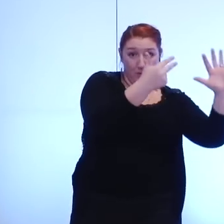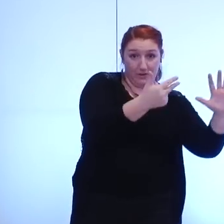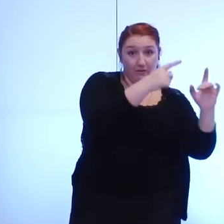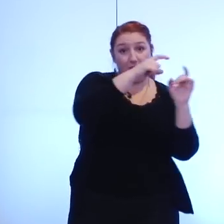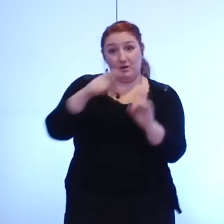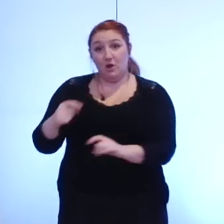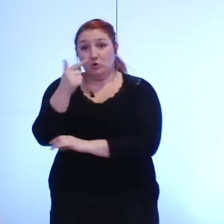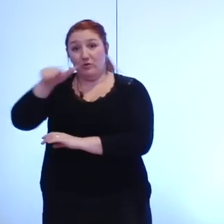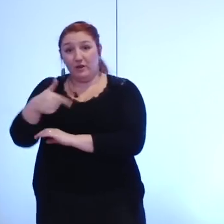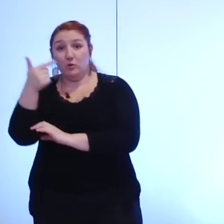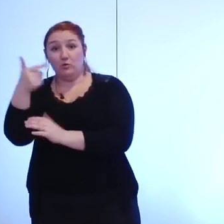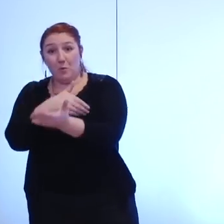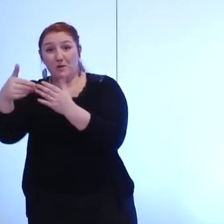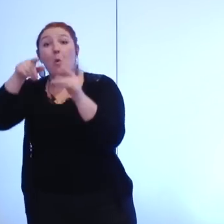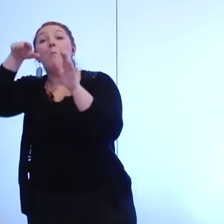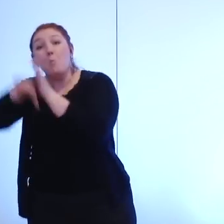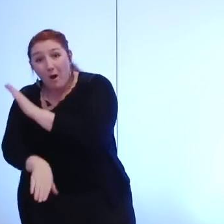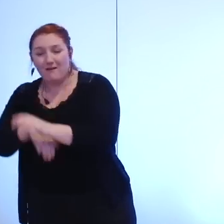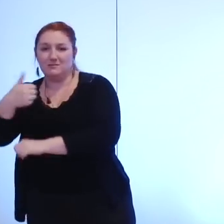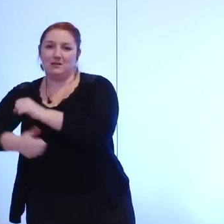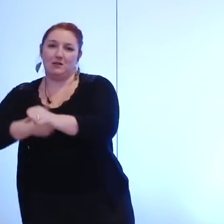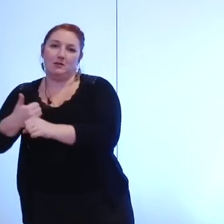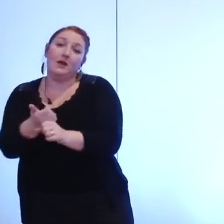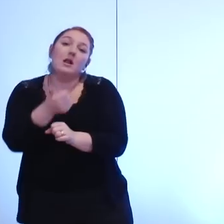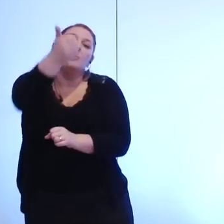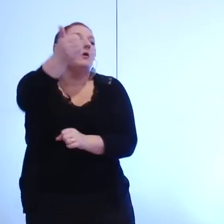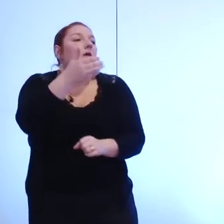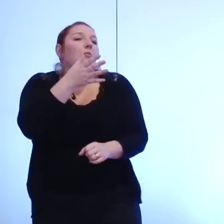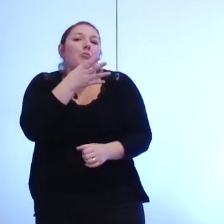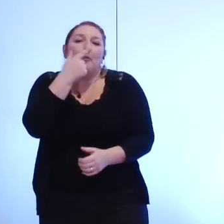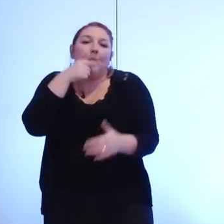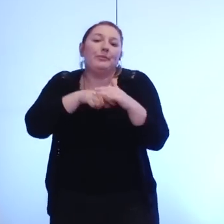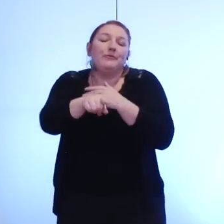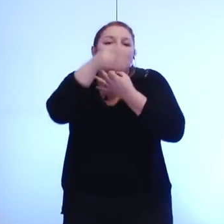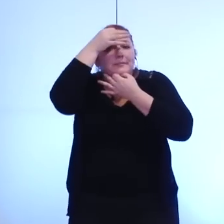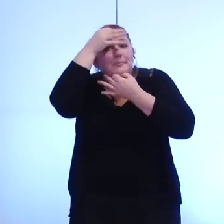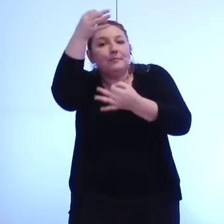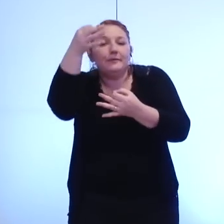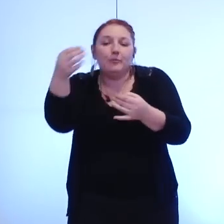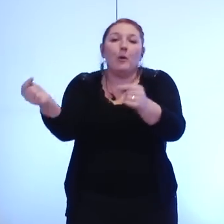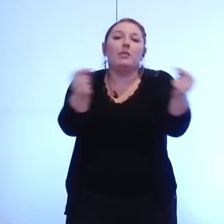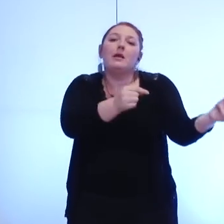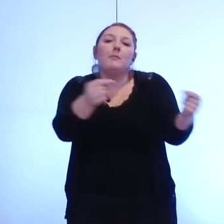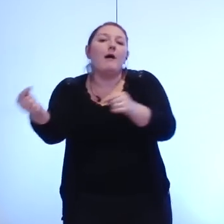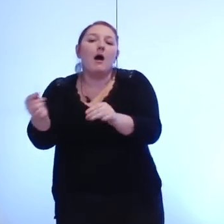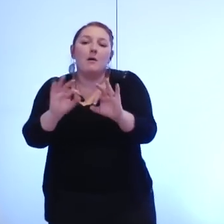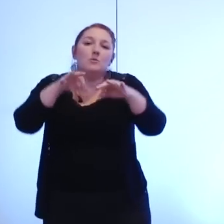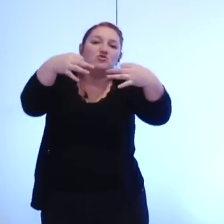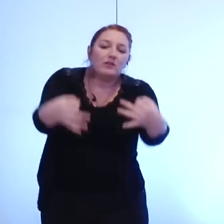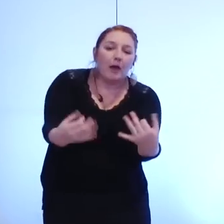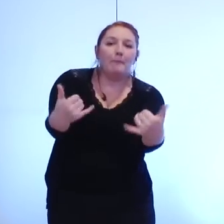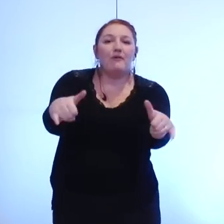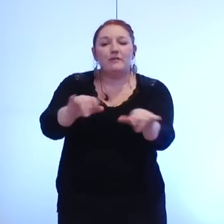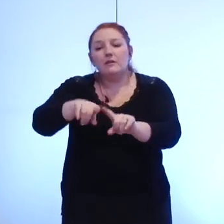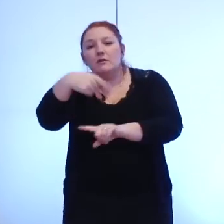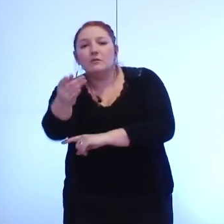millions d'euros cette année. Et l'an prochain, sans vouloir anticiper sur le débat budgétaire, d'orientation budgétaire que nous aurons